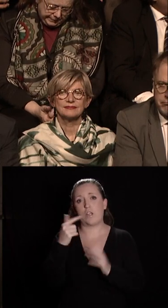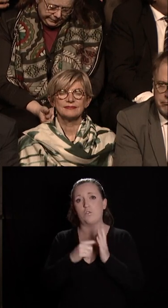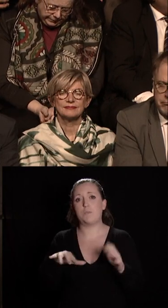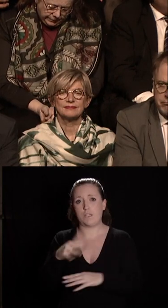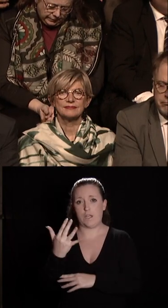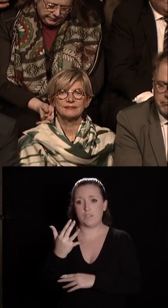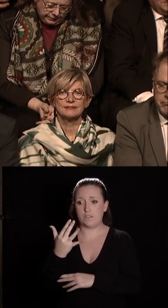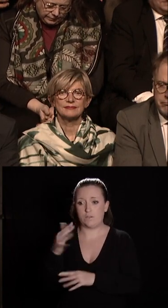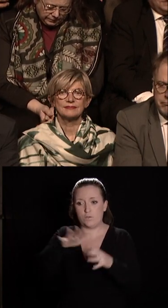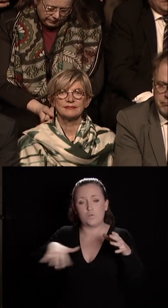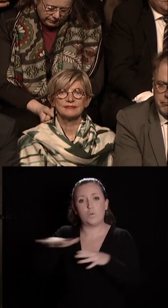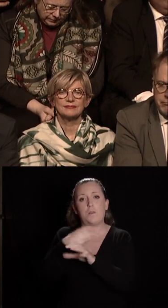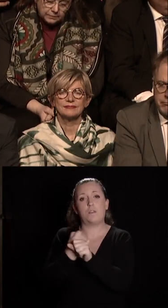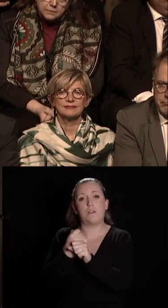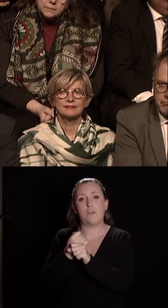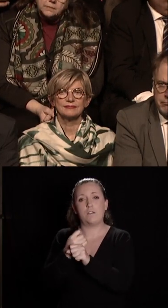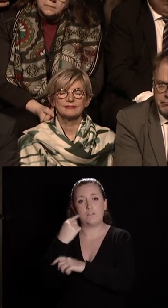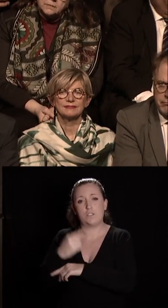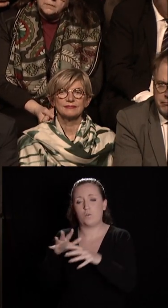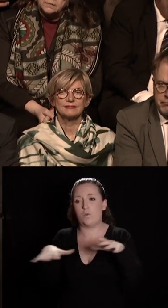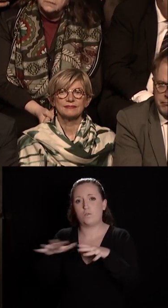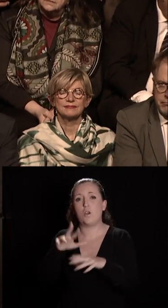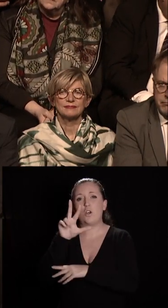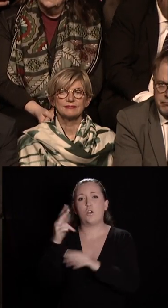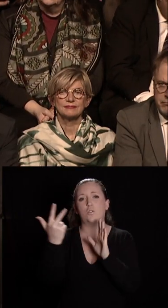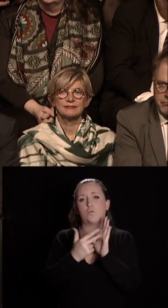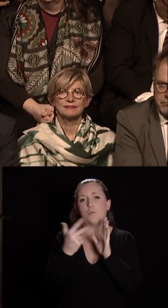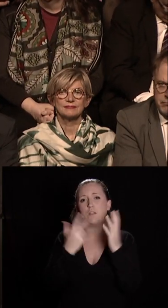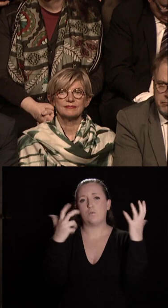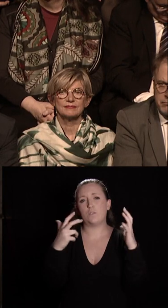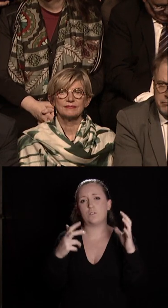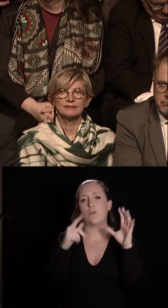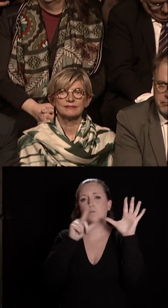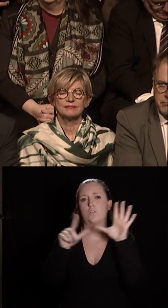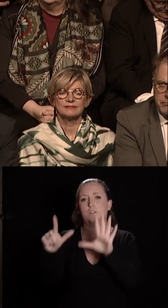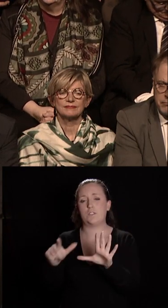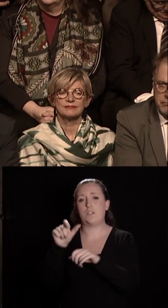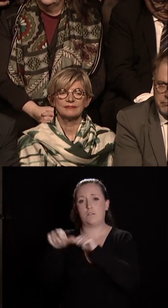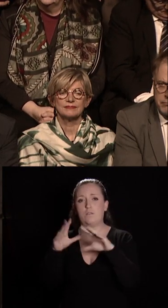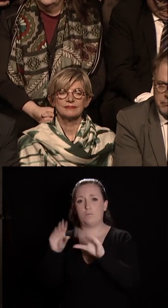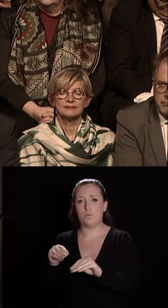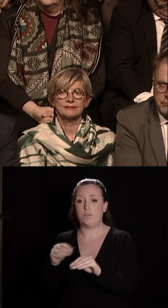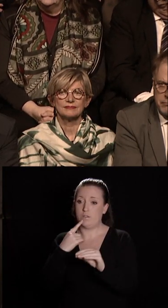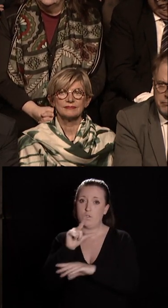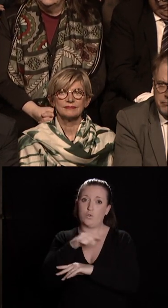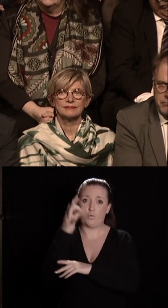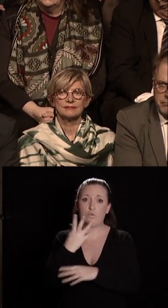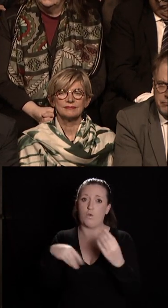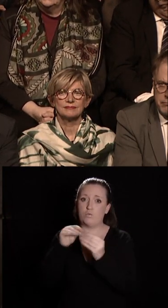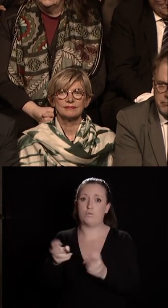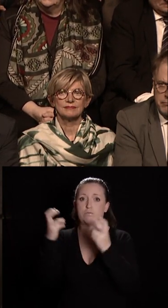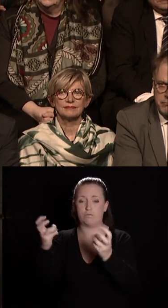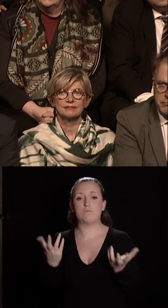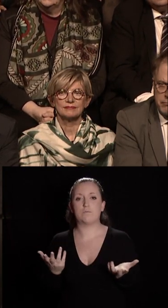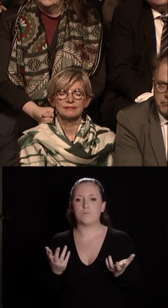la zone d'emploi de Dijon a gagné 3 877 emplois, soit une hausse de 2 %. Oui, oui, on crée, on n'en